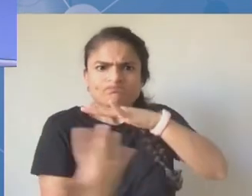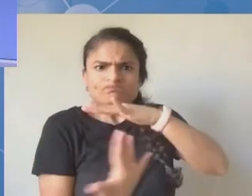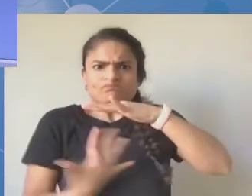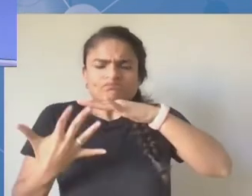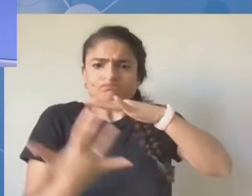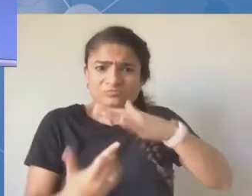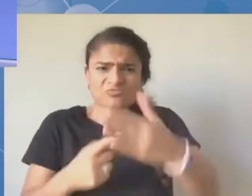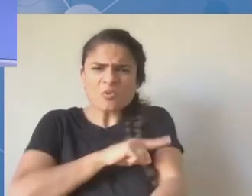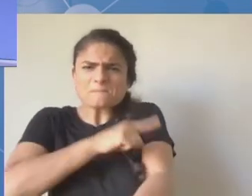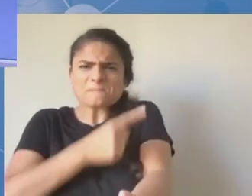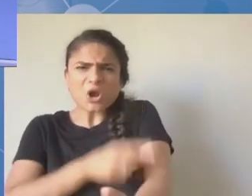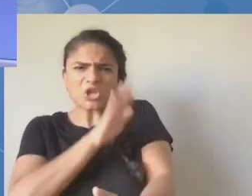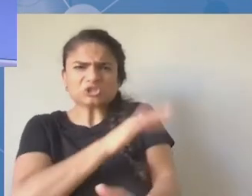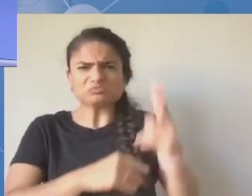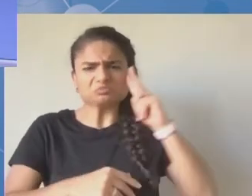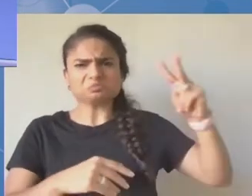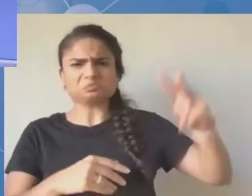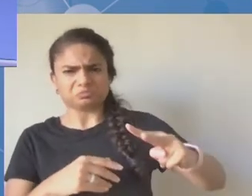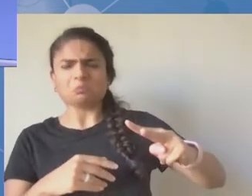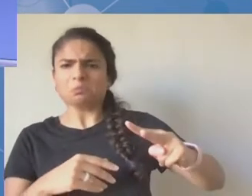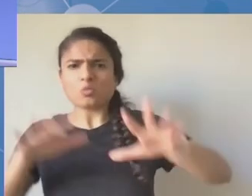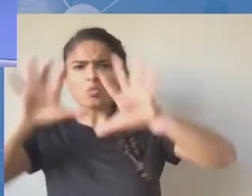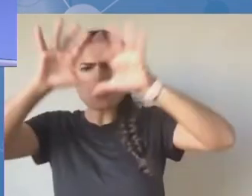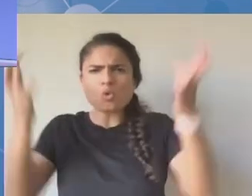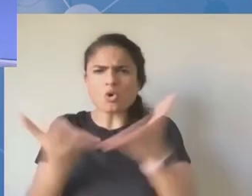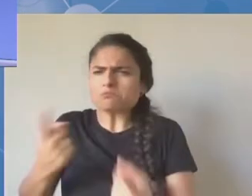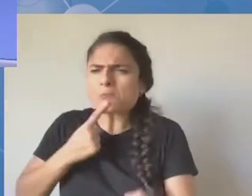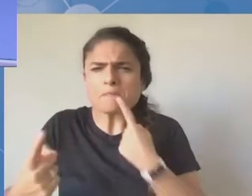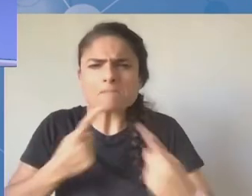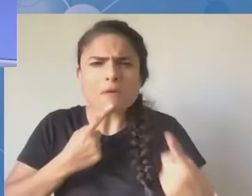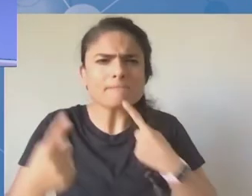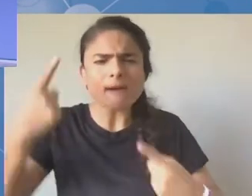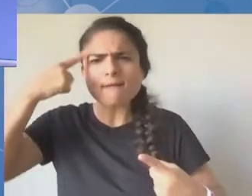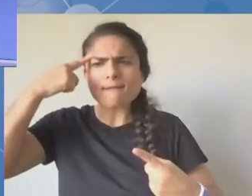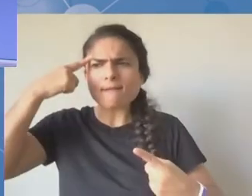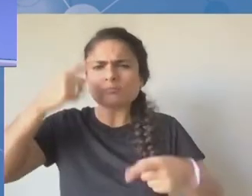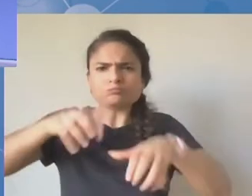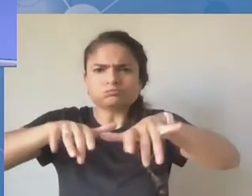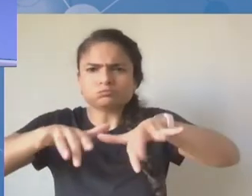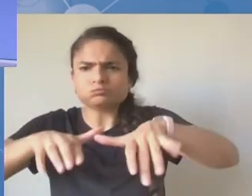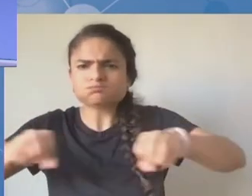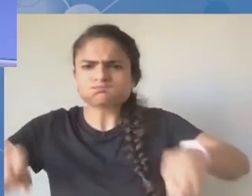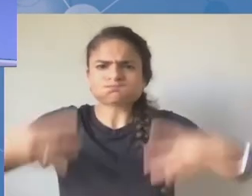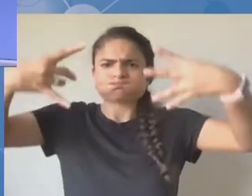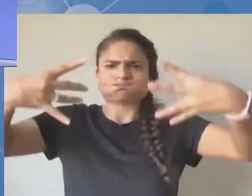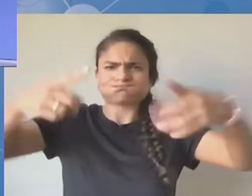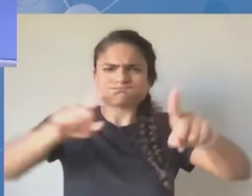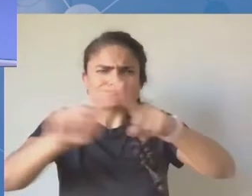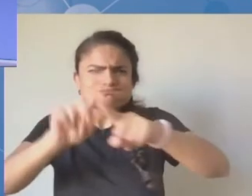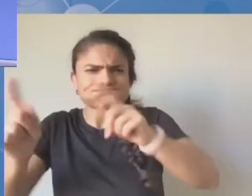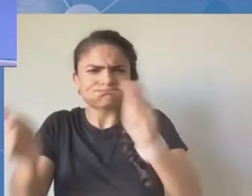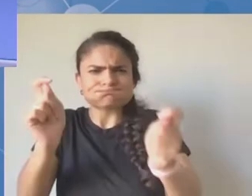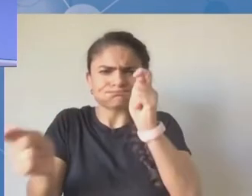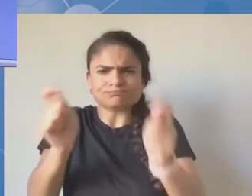możliwość się spotkać. Chciałabym także podkreślić to, że podczas tego Szczytu